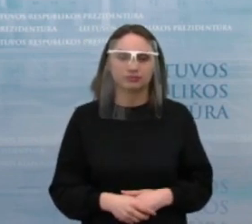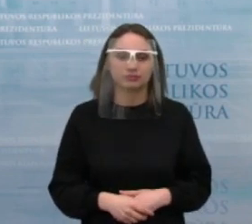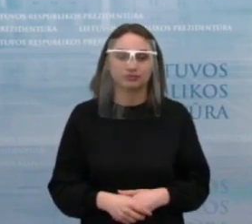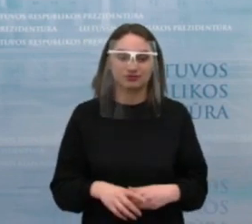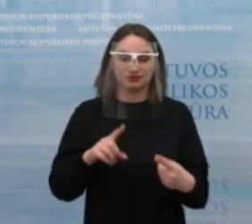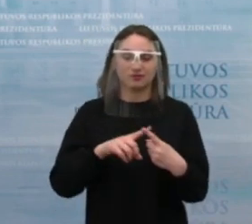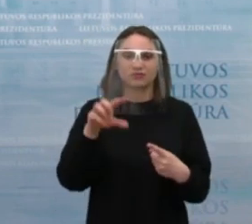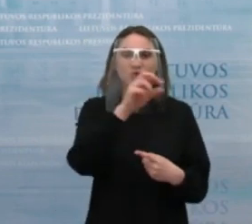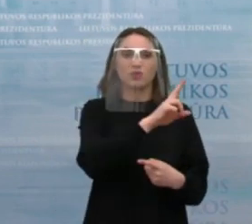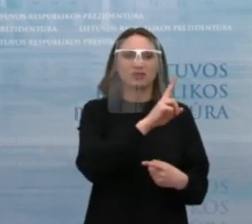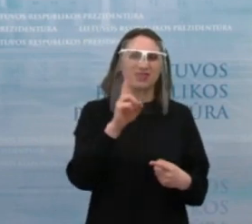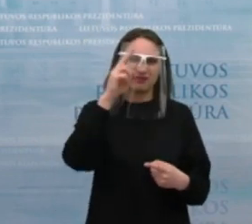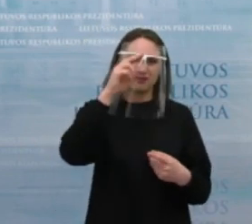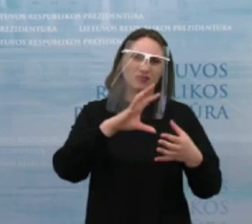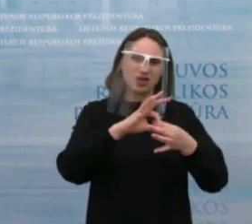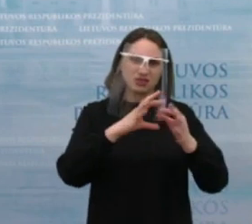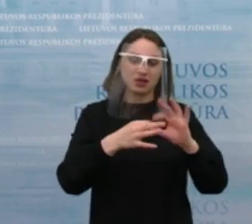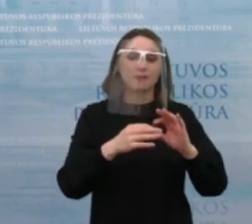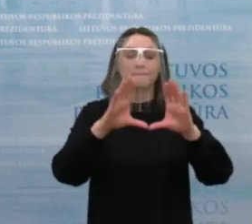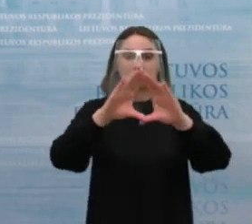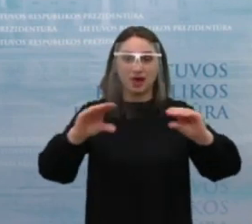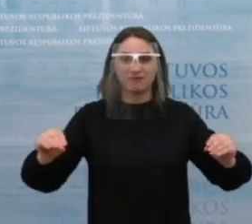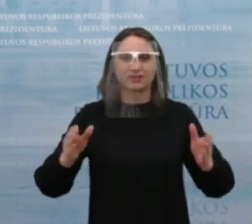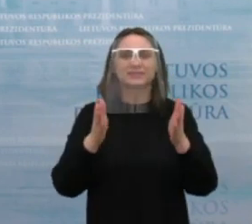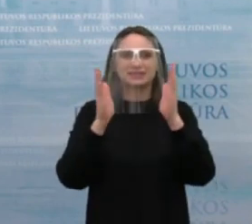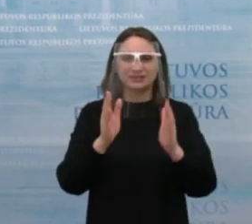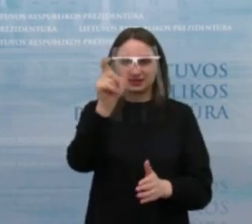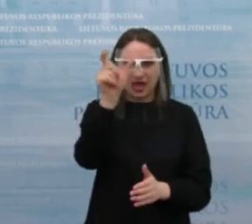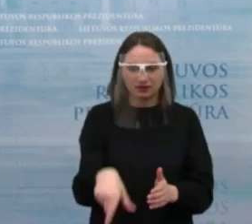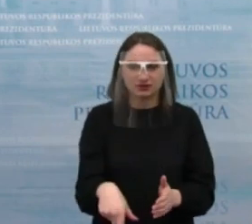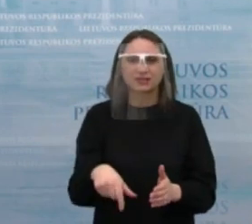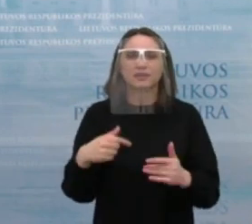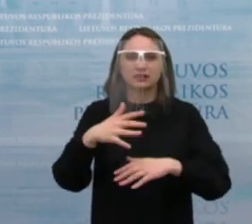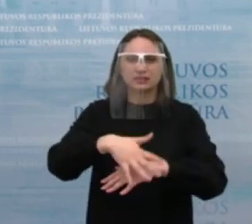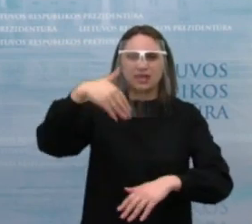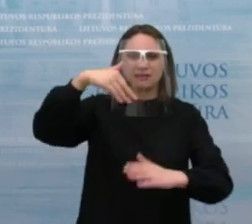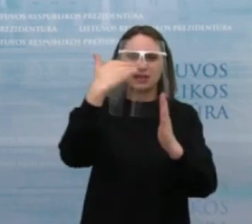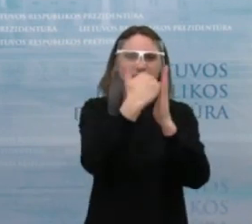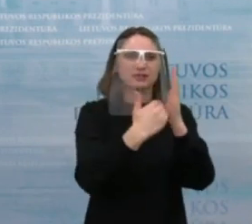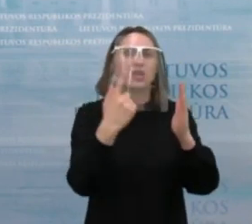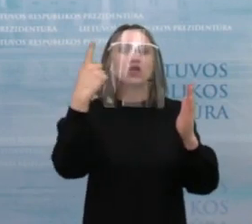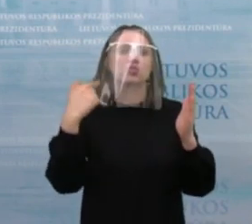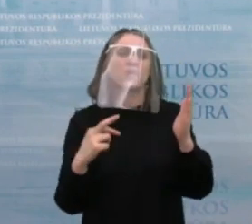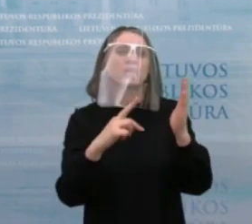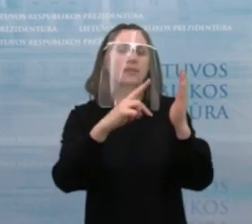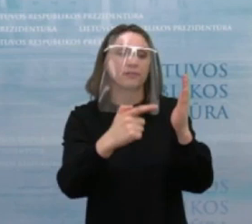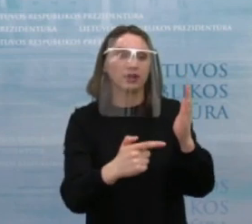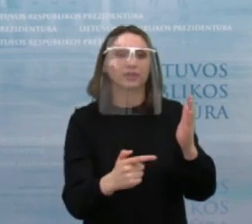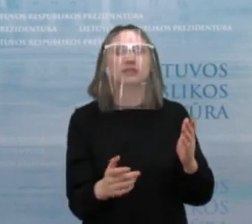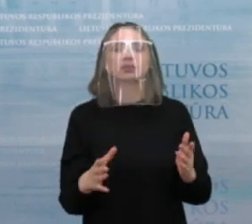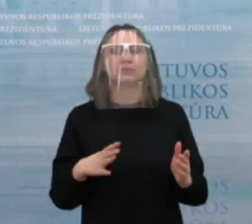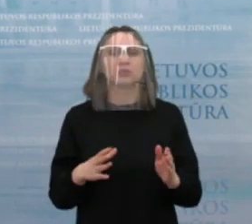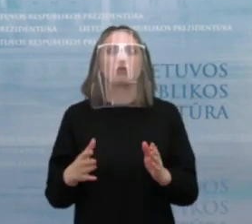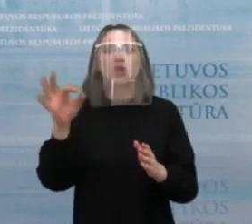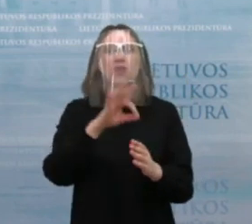motynystės išmokas, jau pavasario sesijoje teiksime įstatymo projektą, kad mokestinis laikotarpis, pagal kurį yra skaičiuojamos